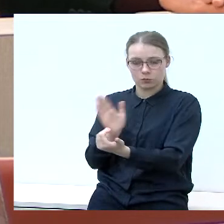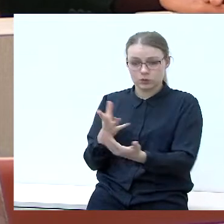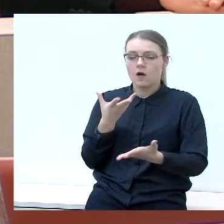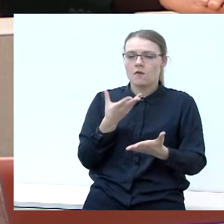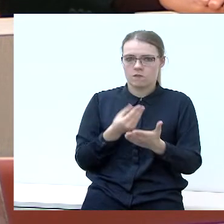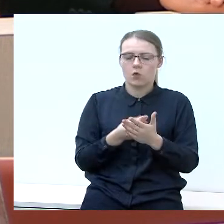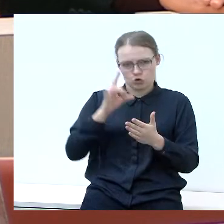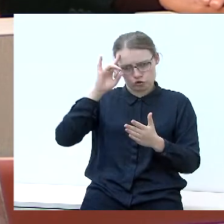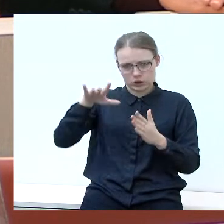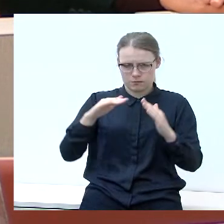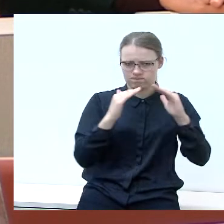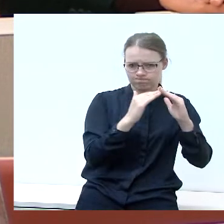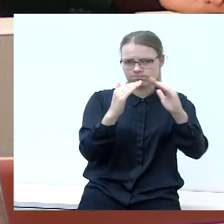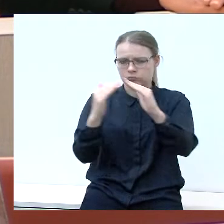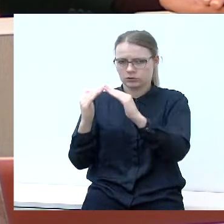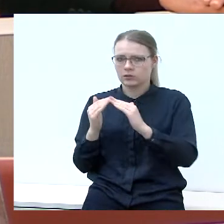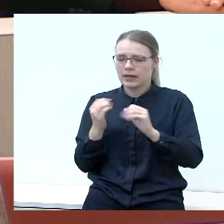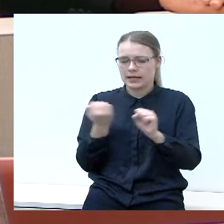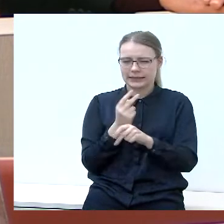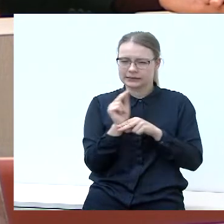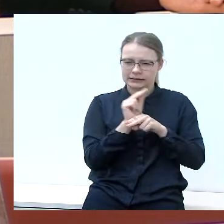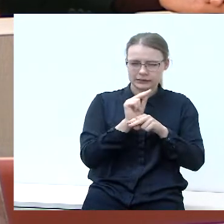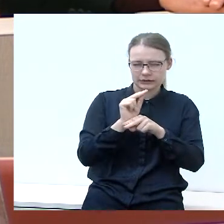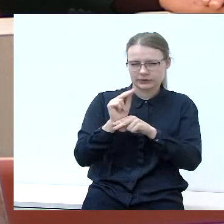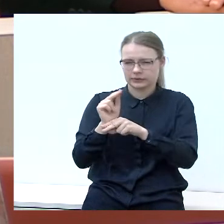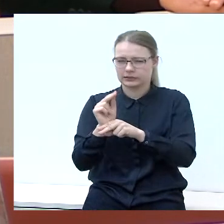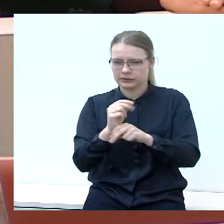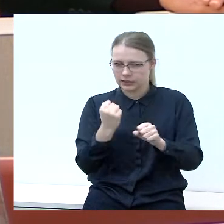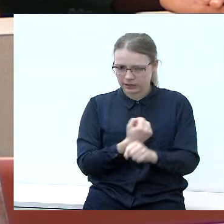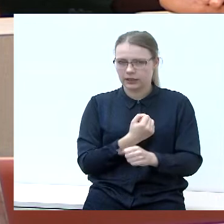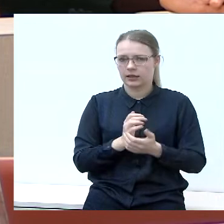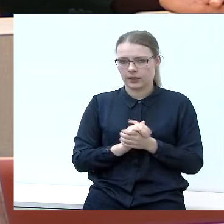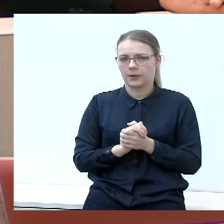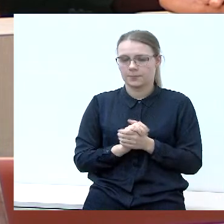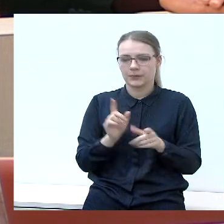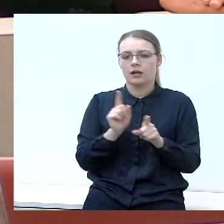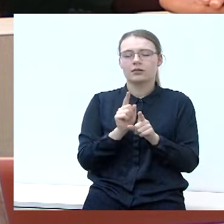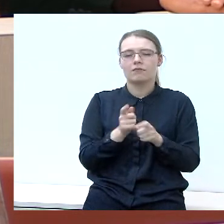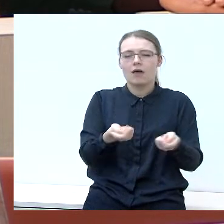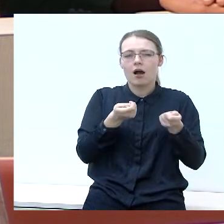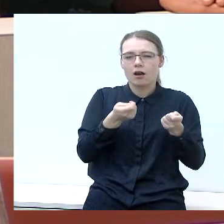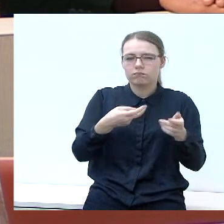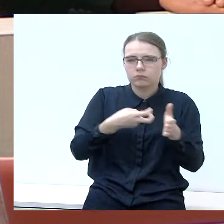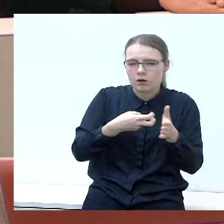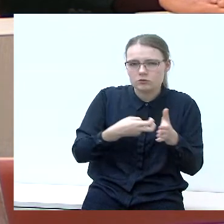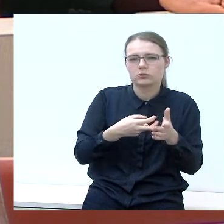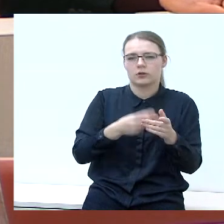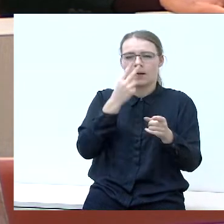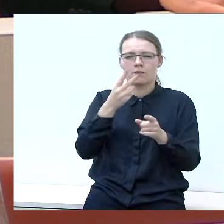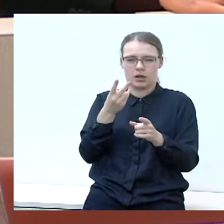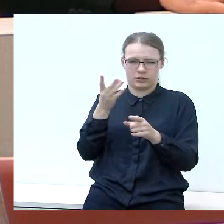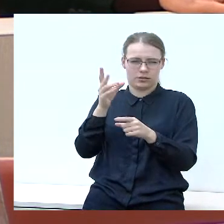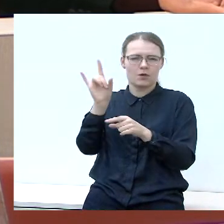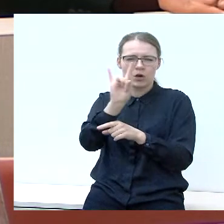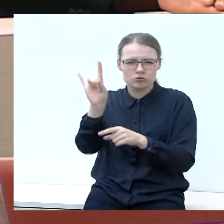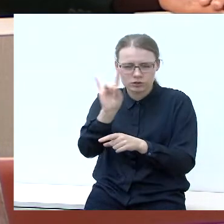objektai, kad taptų patrauklius, taip pat turim dabar šiandieną ir arklių paštą, ir sinagogos, čia matau šiek tiek dar